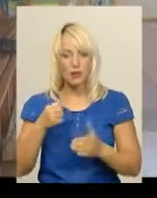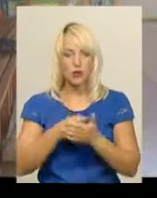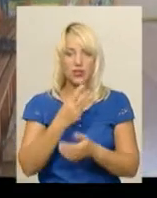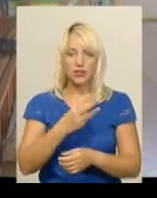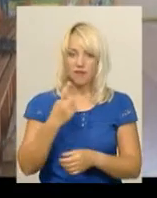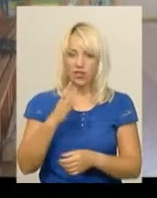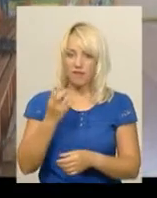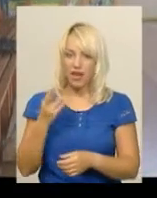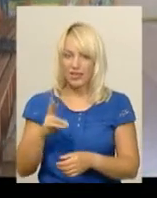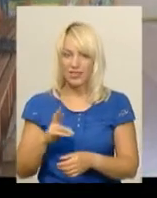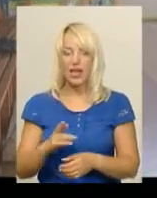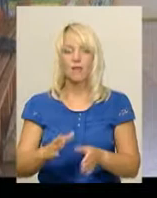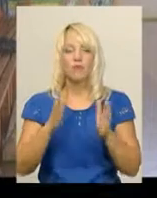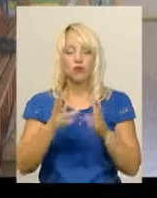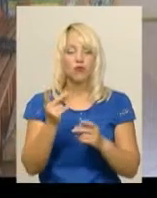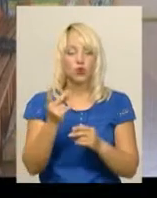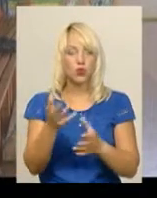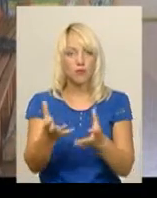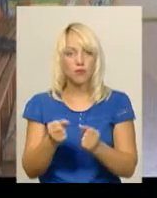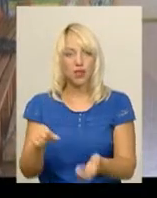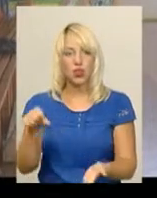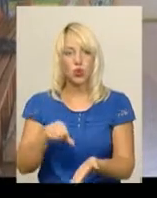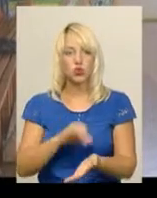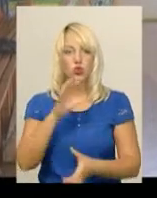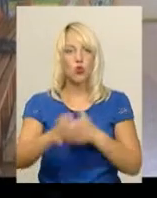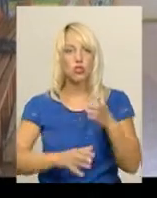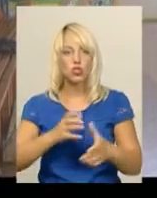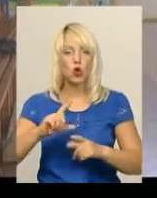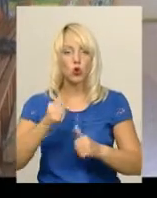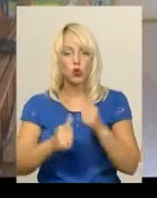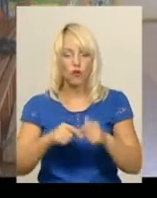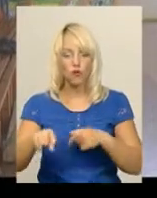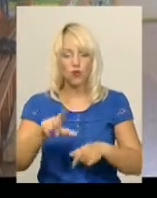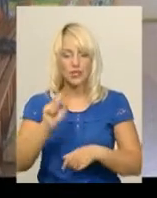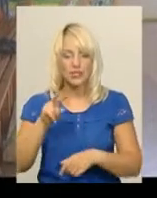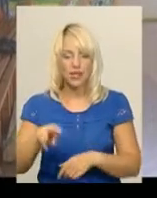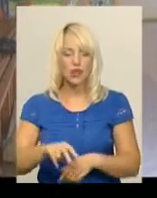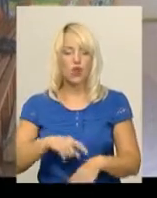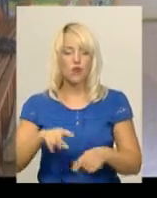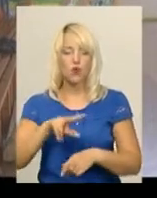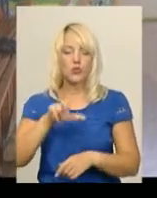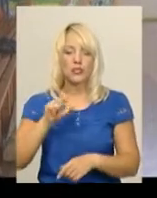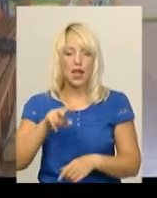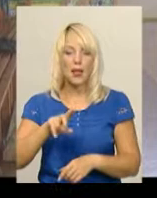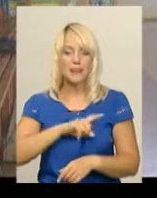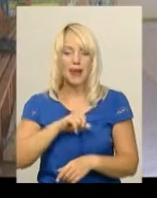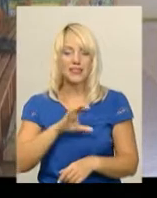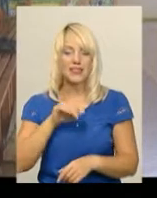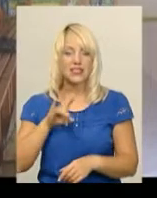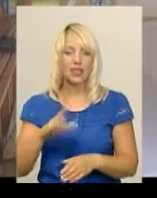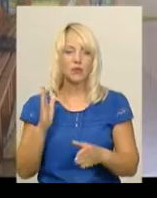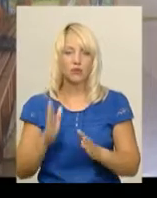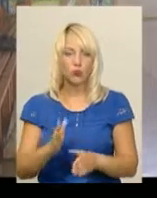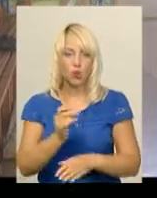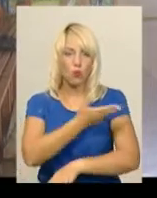вересня в другий прийме участь у міжнародному турнірі з футзалу «Футзал Мастерс Кап», який відбудеться у місті Джес